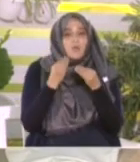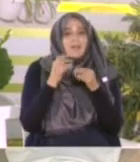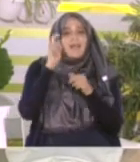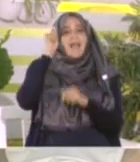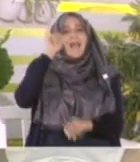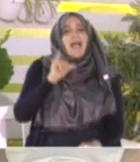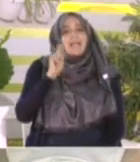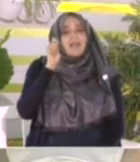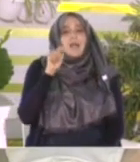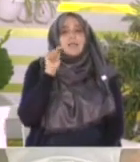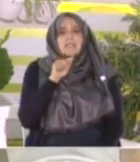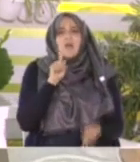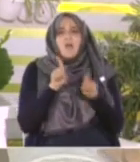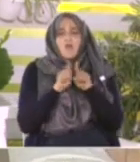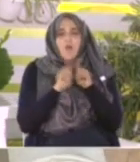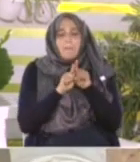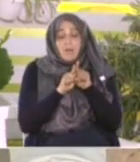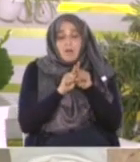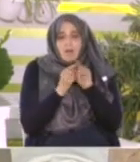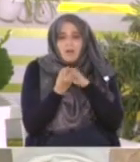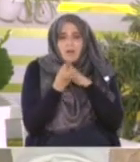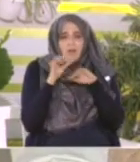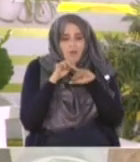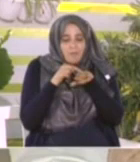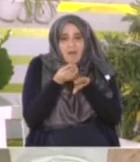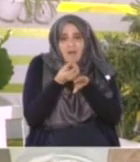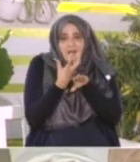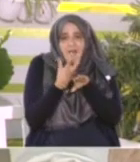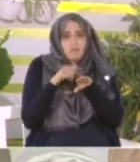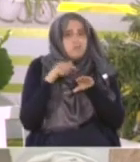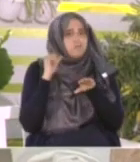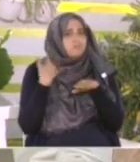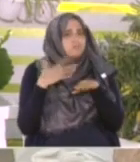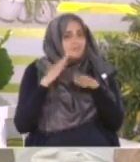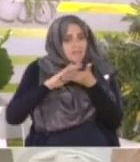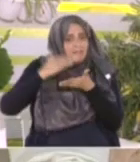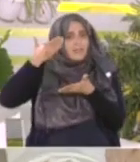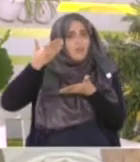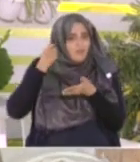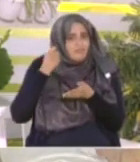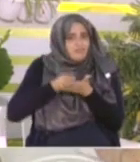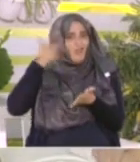الياقوتة أو هذه الآية من آيات الله سبحانه وتعالى